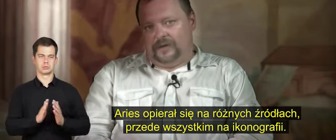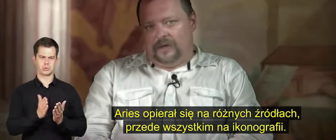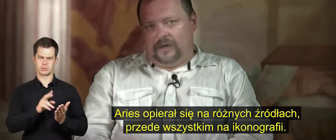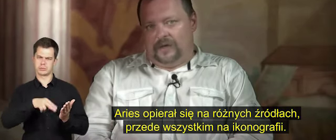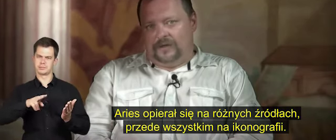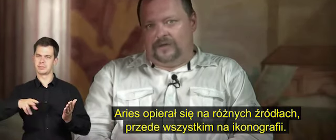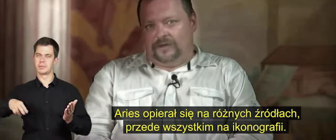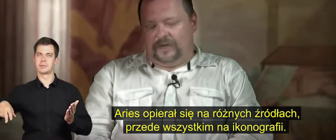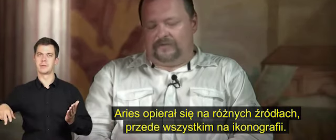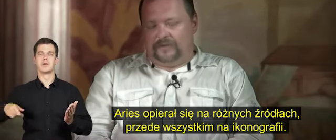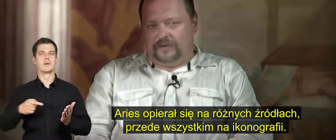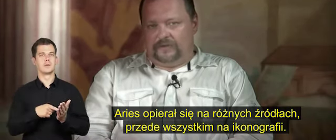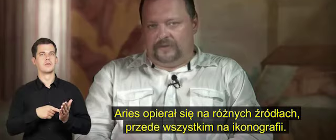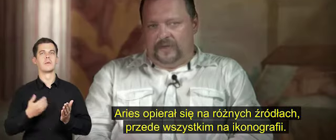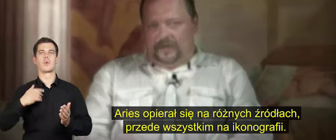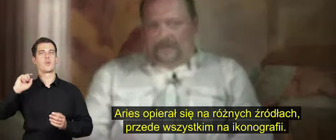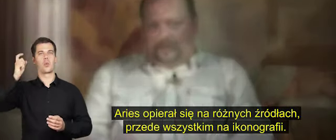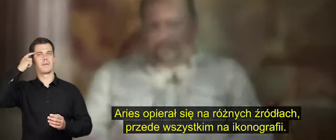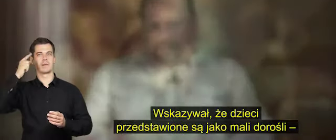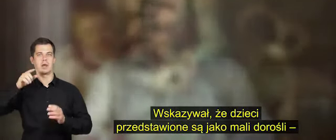ikonografii.